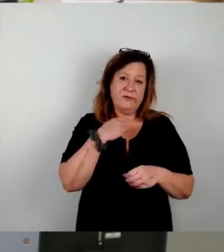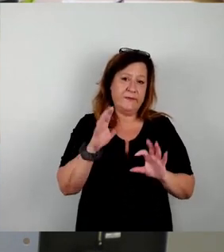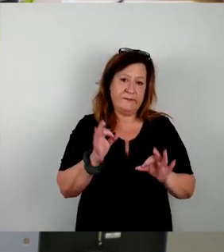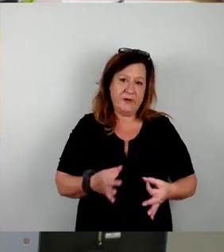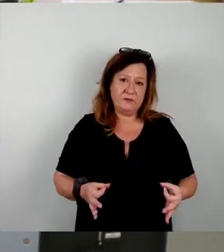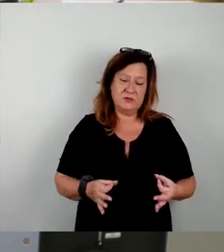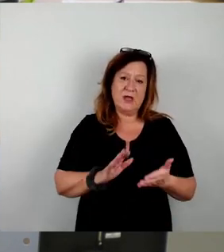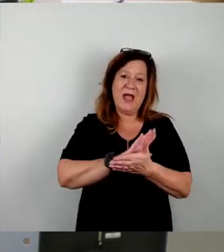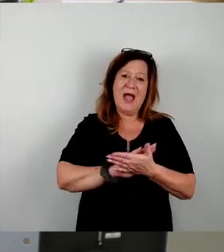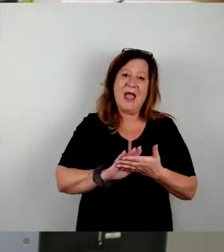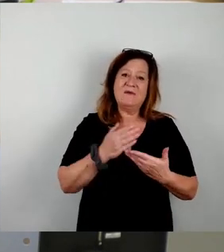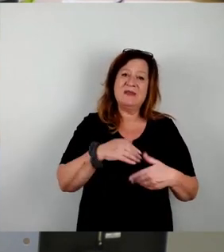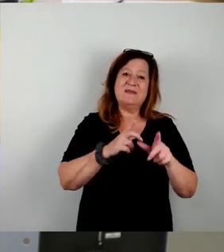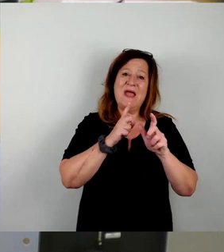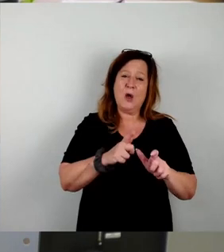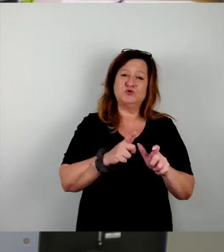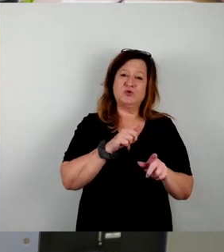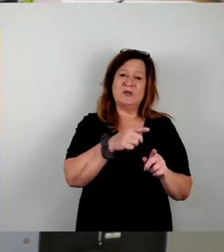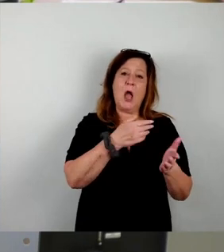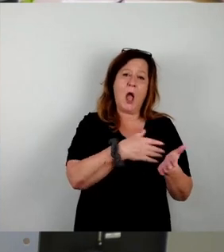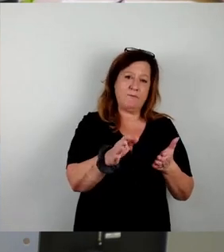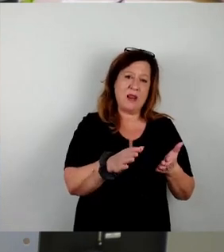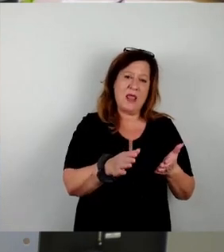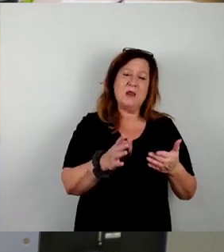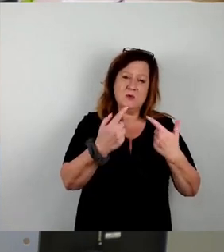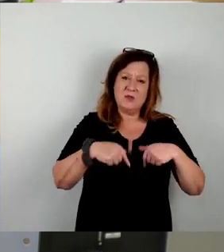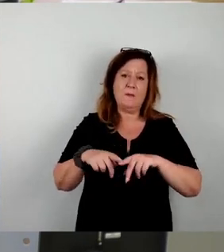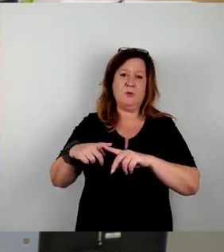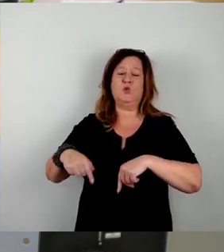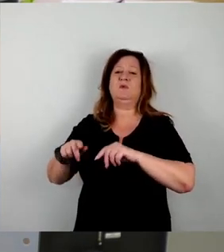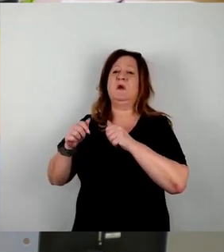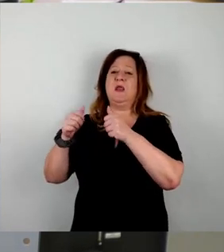dieses Ausschussvotum abzulehnen und damit unserem Antrag zuzustimmen. Vielen Dank.